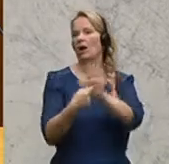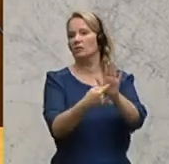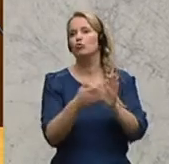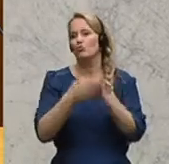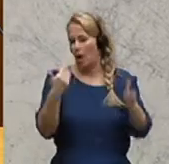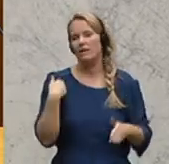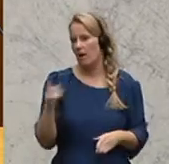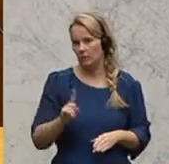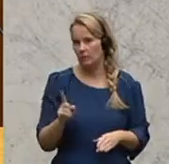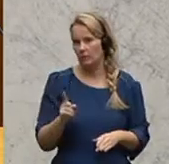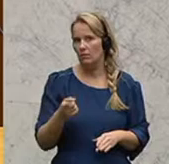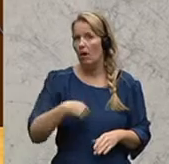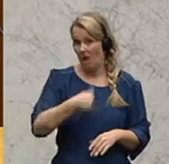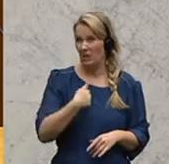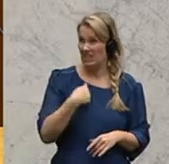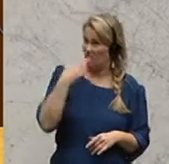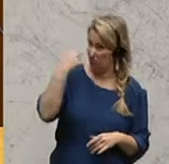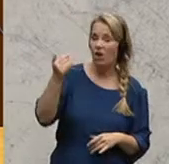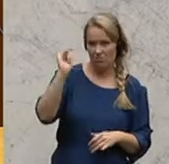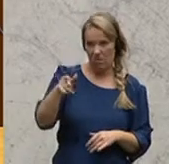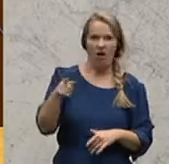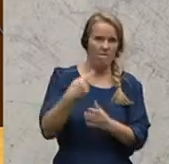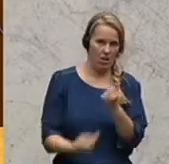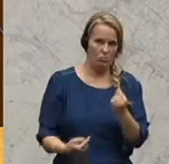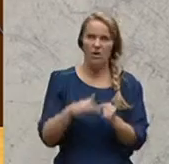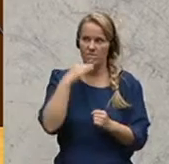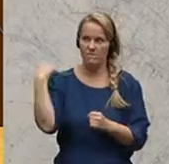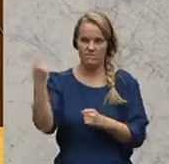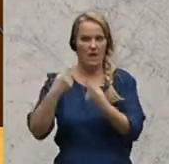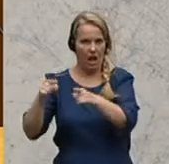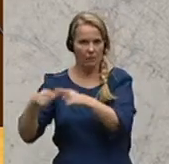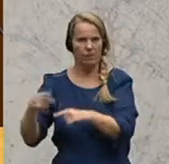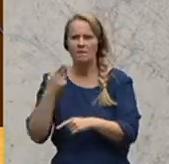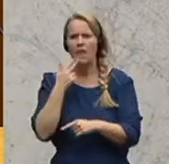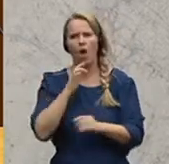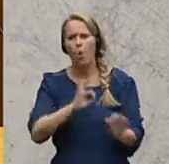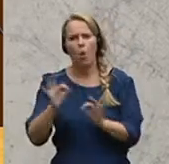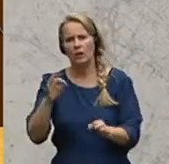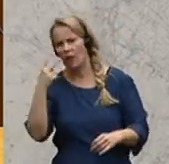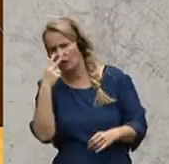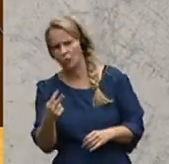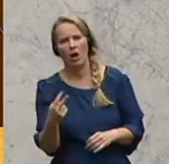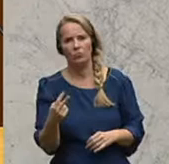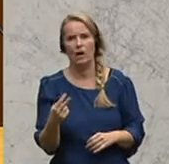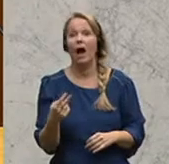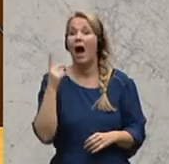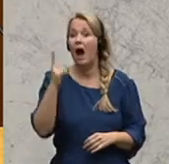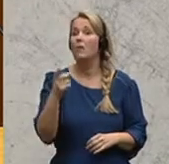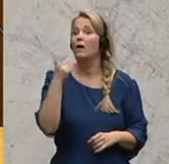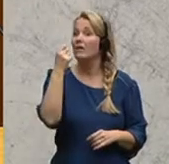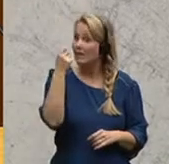Reputationsverlust bei mir haben sie jedenfalls. Und bei vielen anderen auch. Die, die einfach ordentlich auf die Sache schauen. Aber monetär